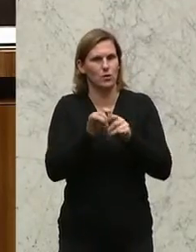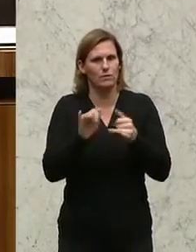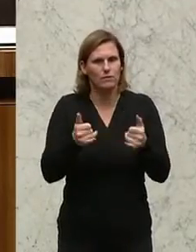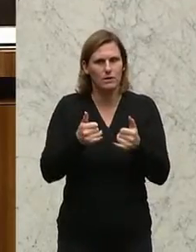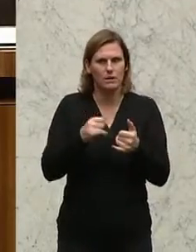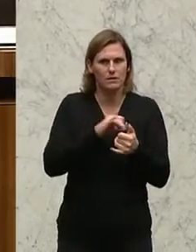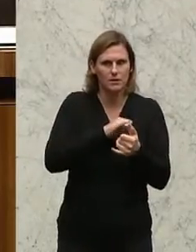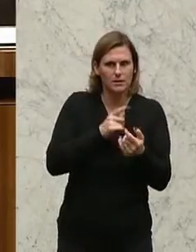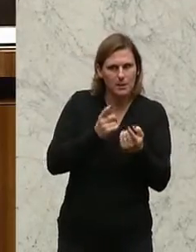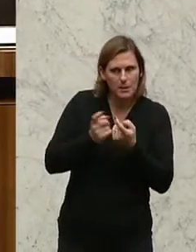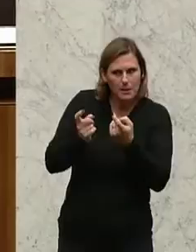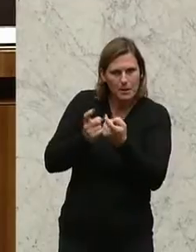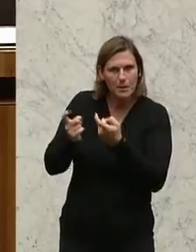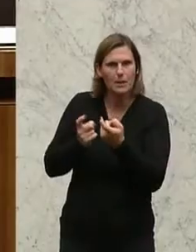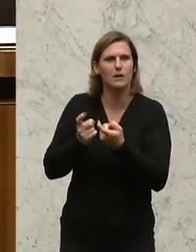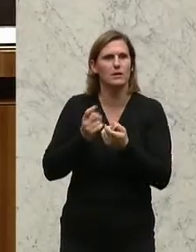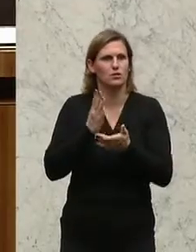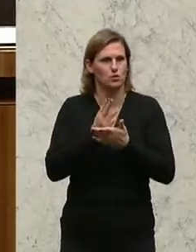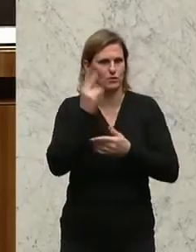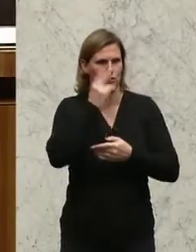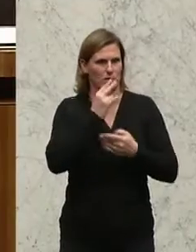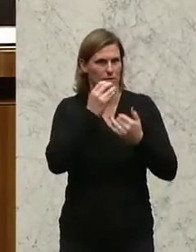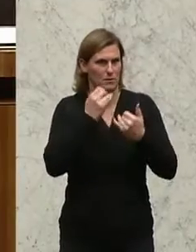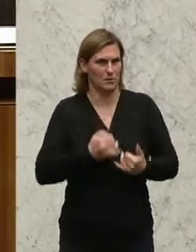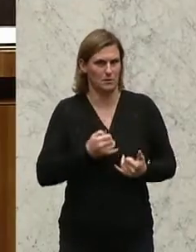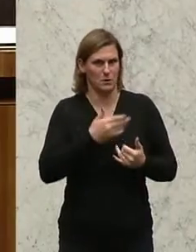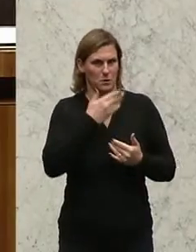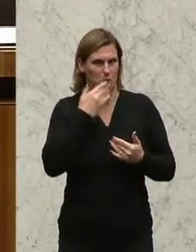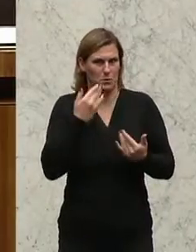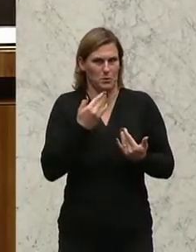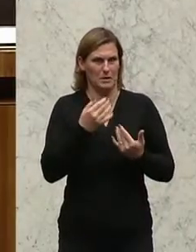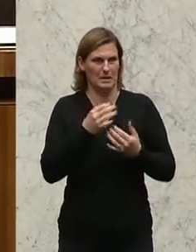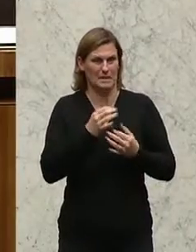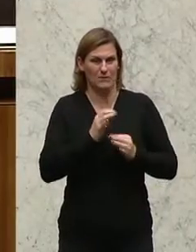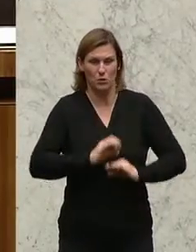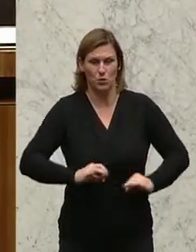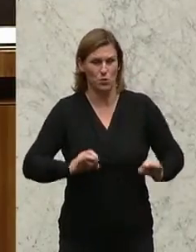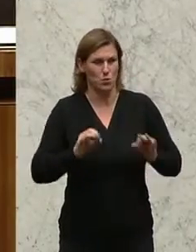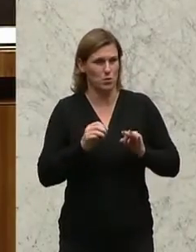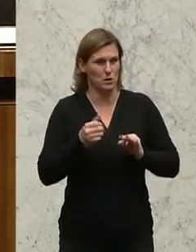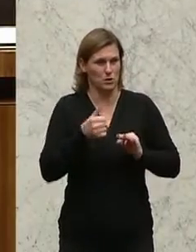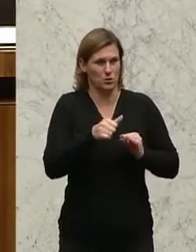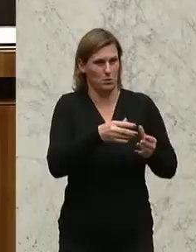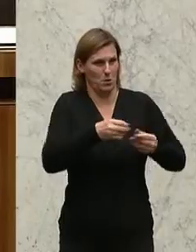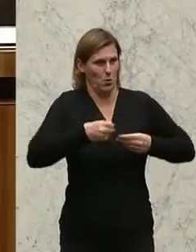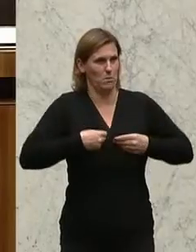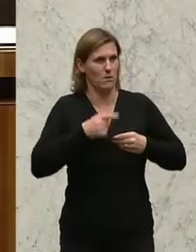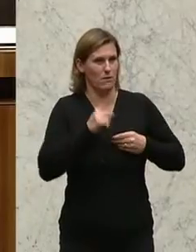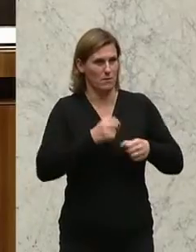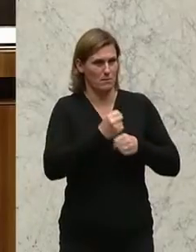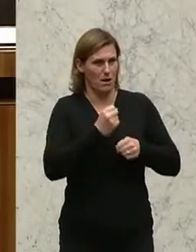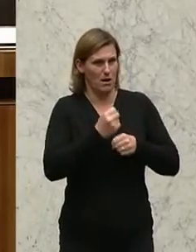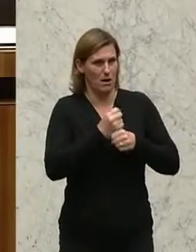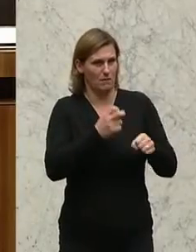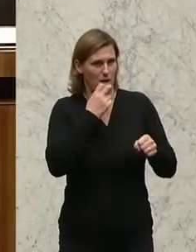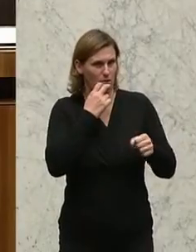Weil es ist schon verständlich, wenn ich momentan keinen Cent zusätzlich verdiene, wenn ich das Freiwillige Soziale Jahr mache, dass ich keinen